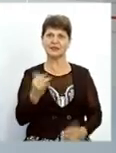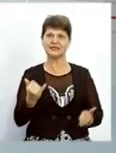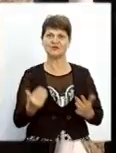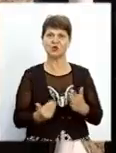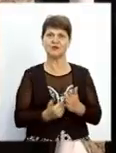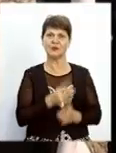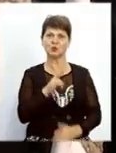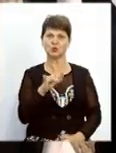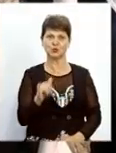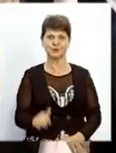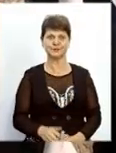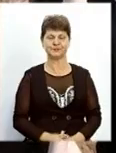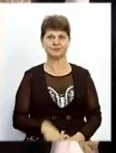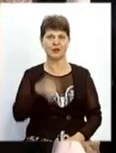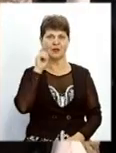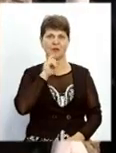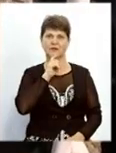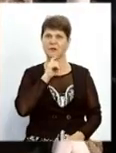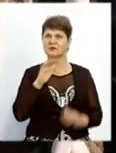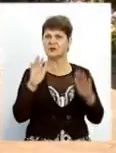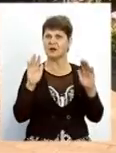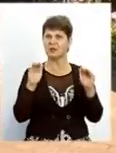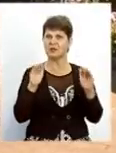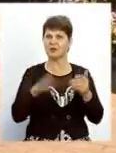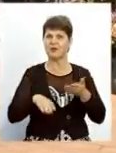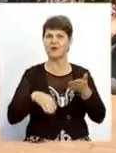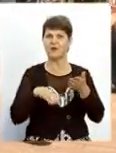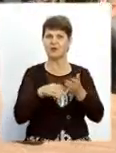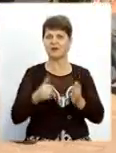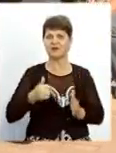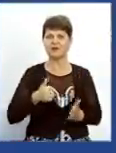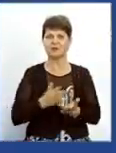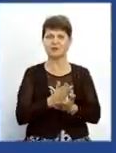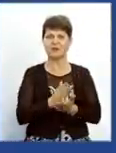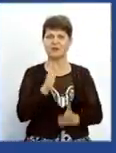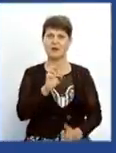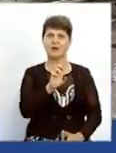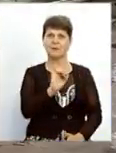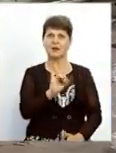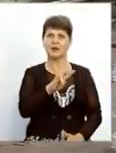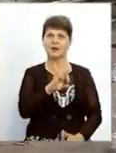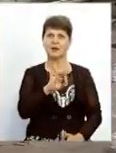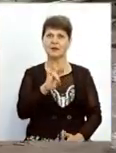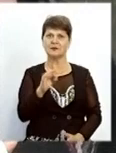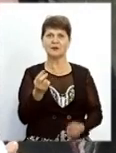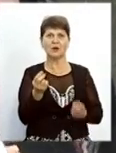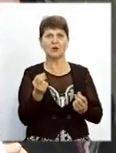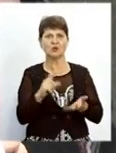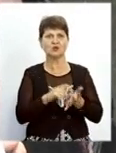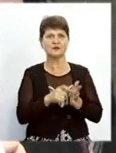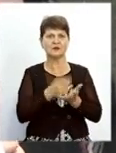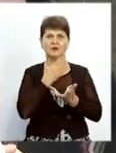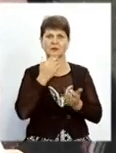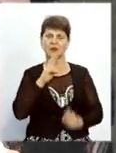випуску. У Вінниці попрощалася з волонтером-військовослужбовцем Валентином Белінським. Ні грошей, ні квартири.